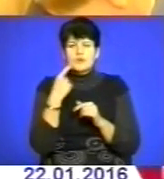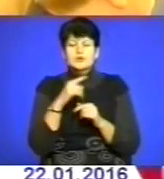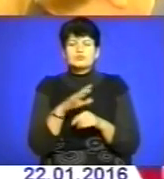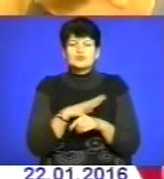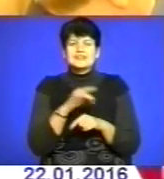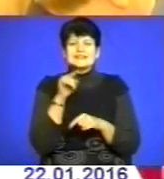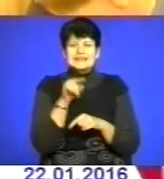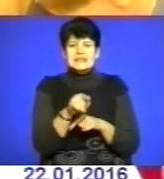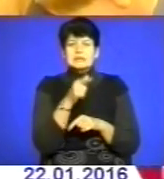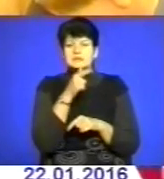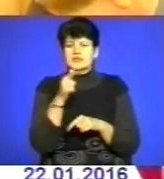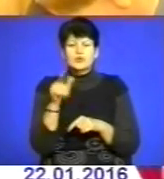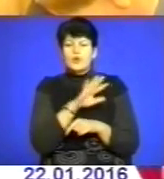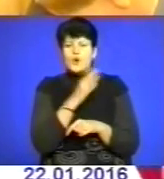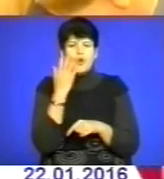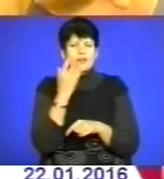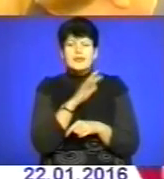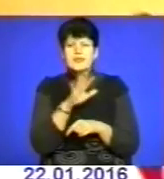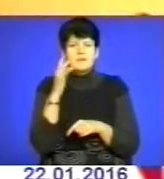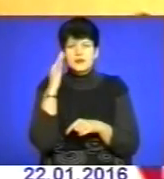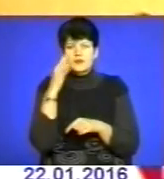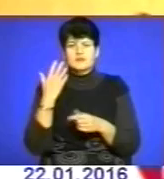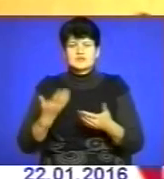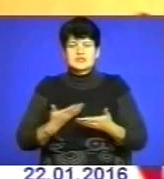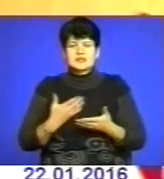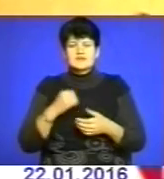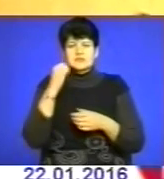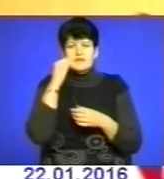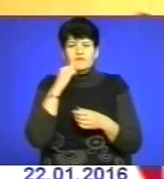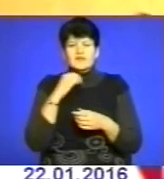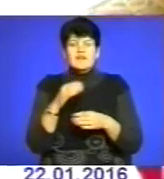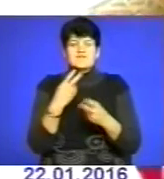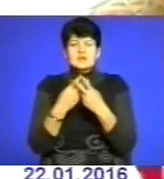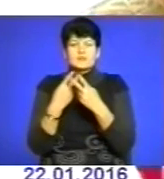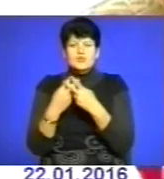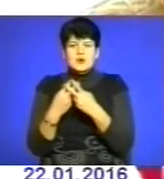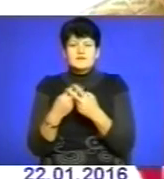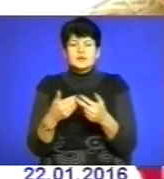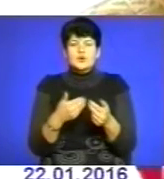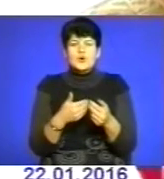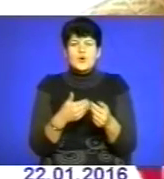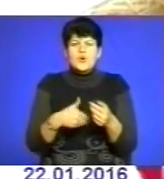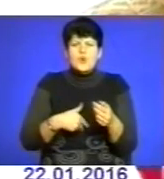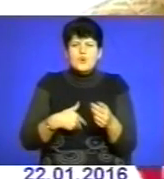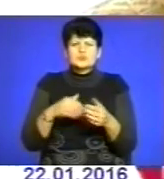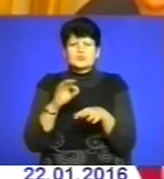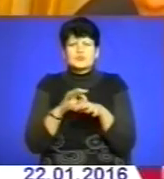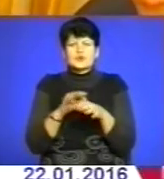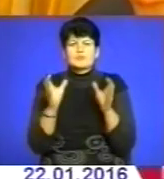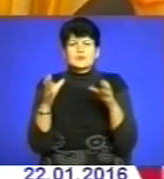такі періоди, коли й не мріяв дожити до старості. В таборах від голоду і хвороб з худ до 43 кілограмів.